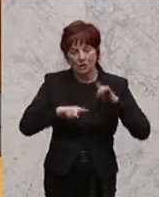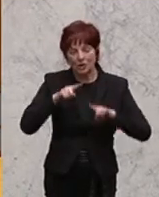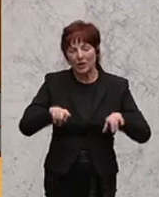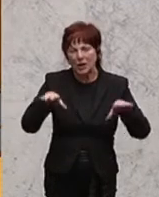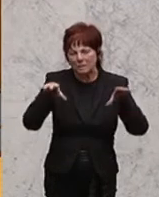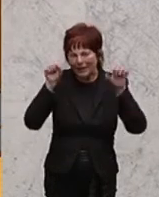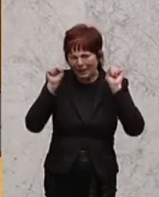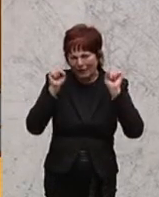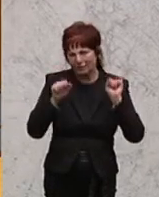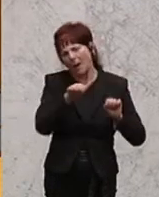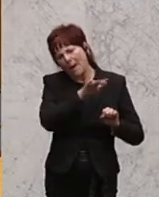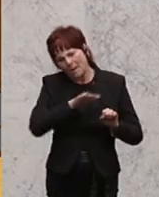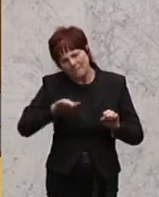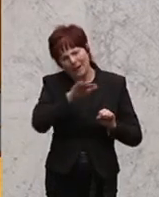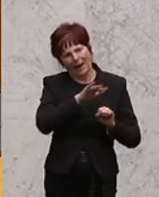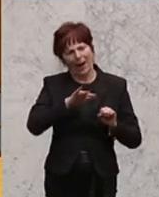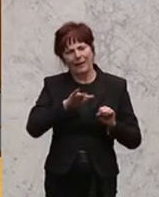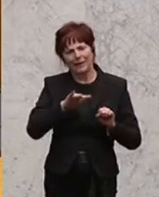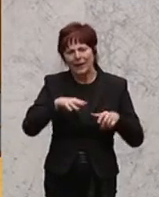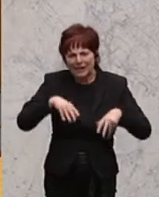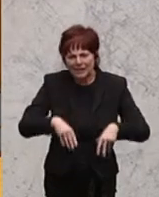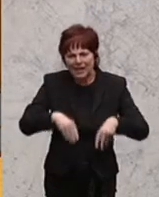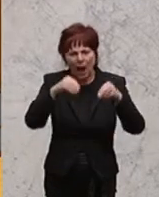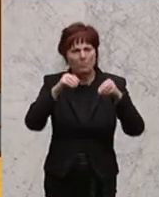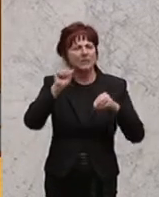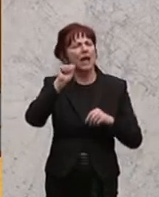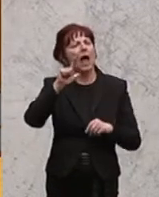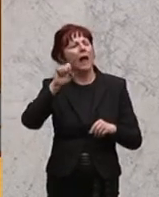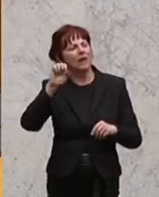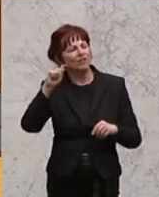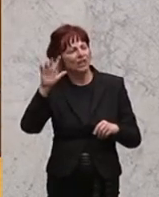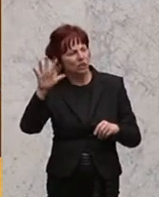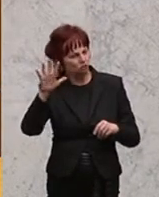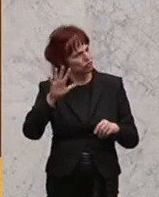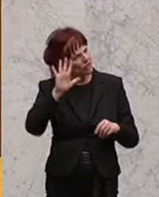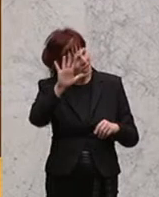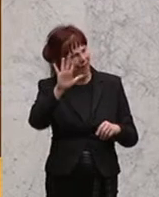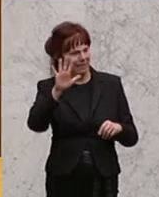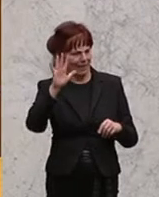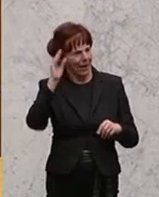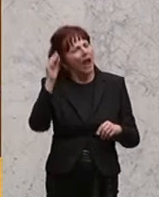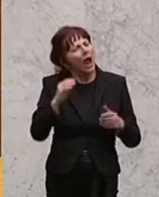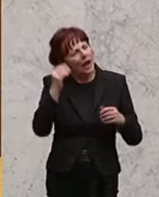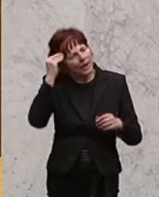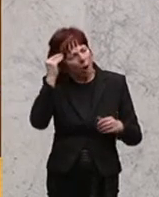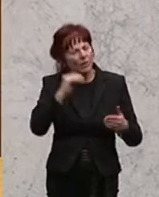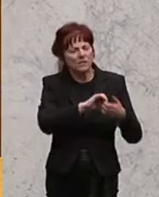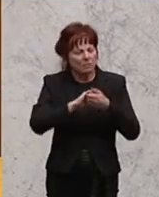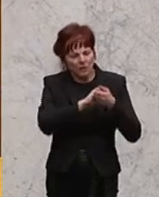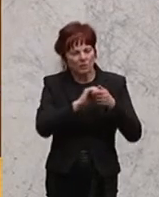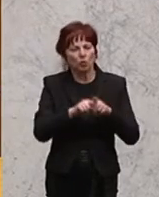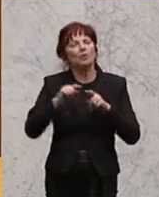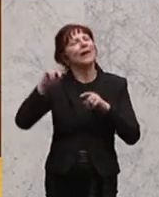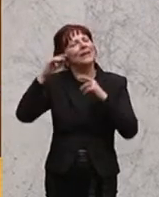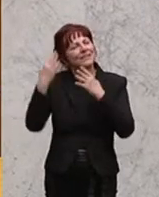insbesondere im Bereich der islamischen alevitischen Glaubensgemeinschaft eingegangen. Und zur Ziffer 2. Durch diese